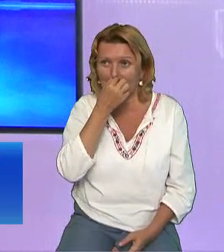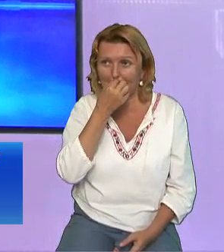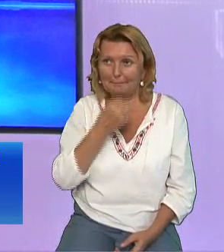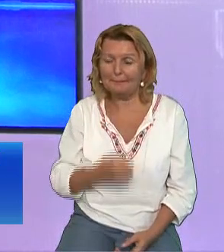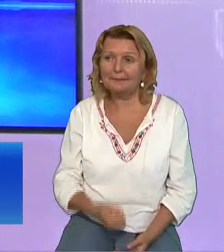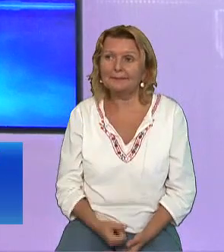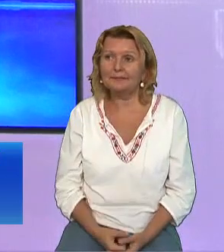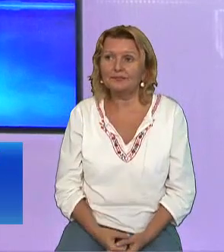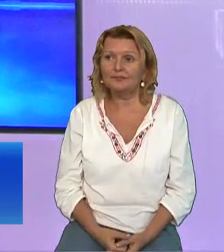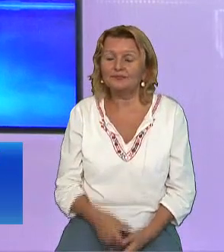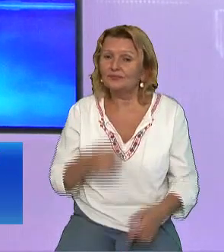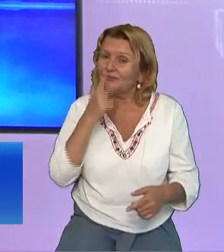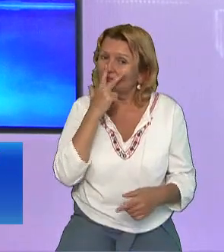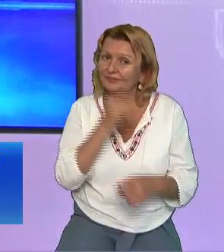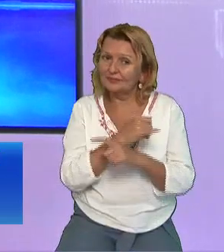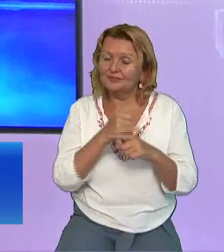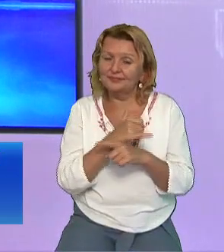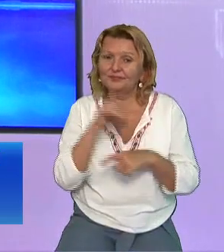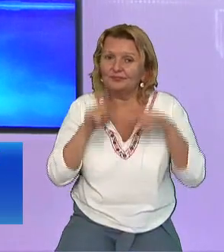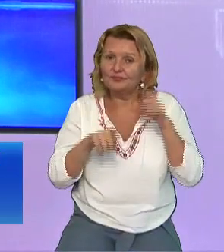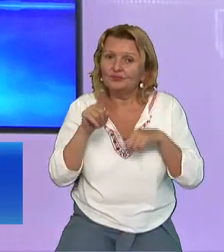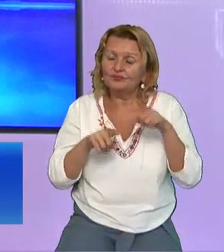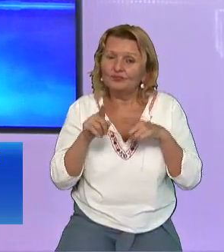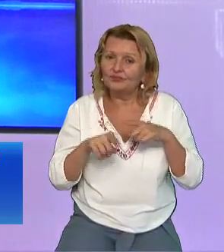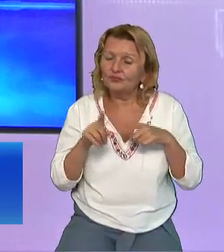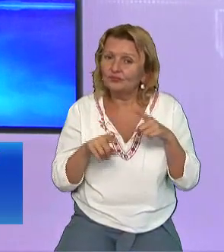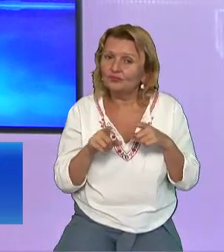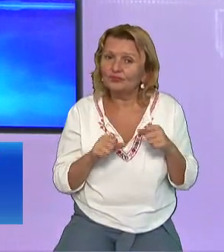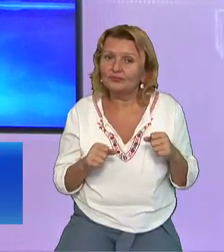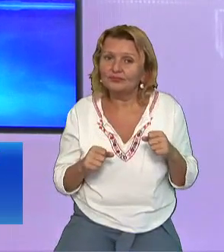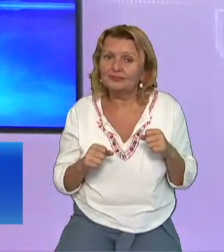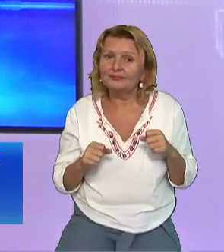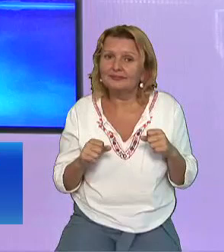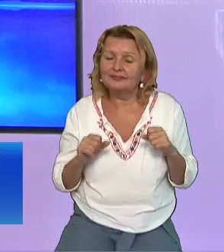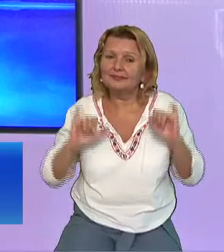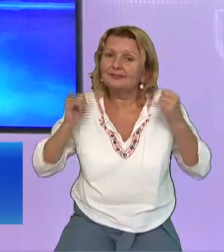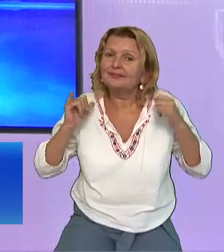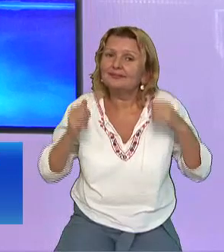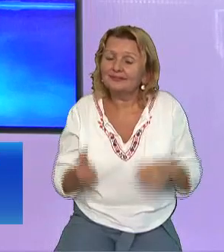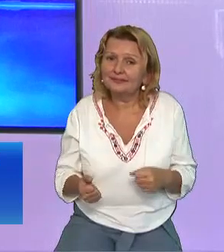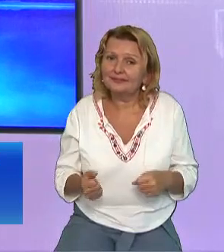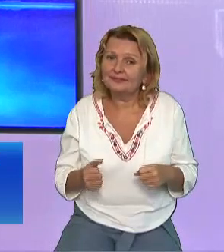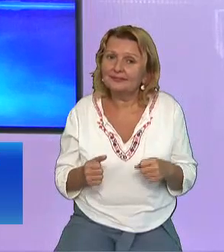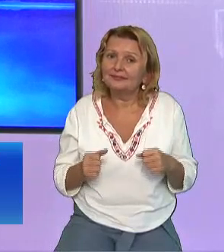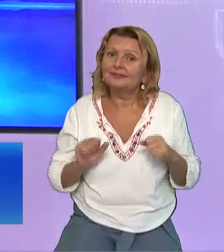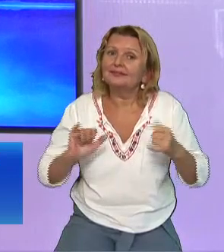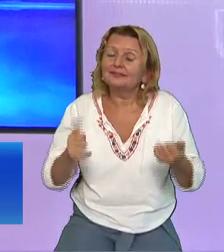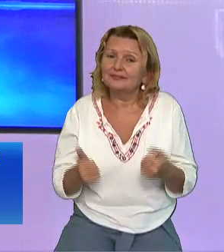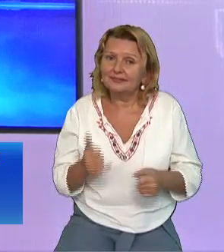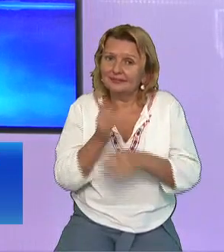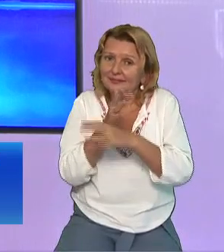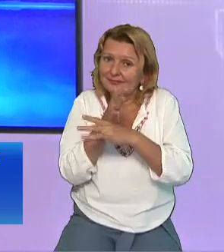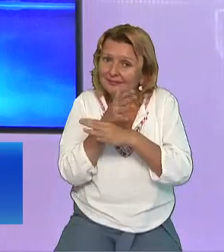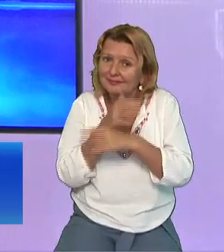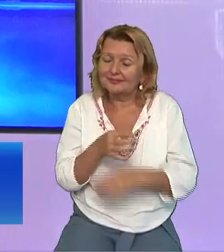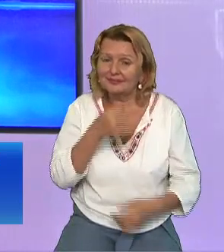Dacă observați Unile evenimente Din săptămânile noastre Atentate Necazuri Se întâmplă vineri noaptea Dumnezeu se pare că vrea